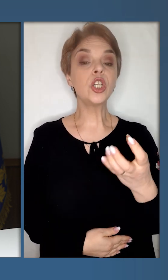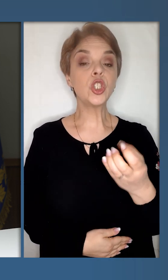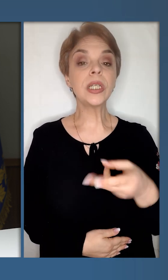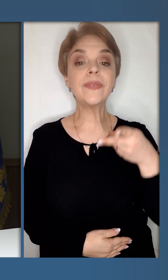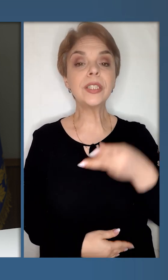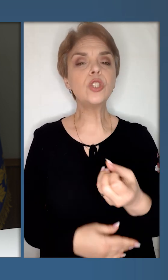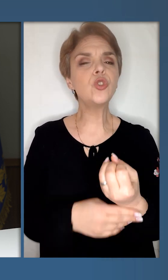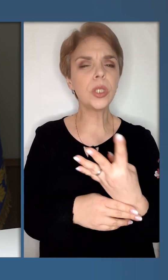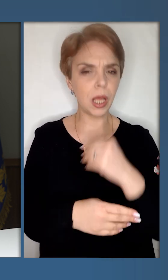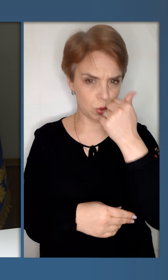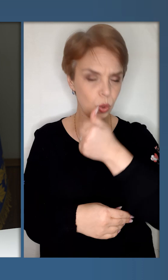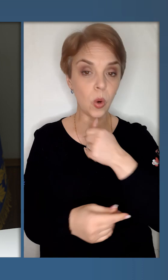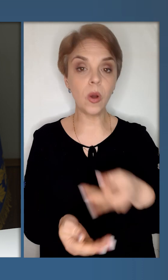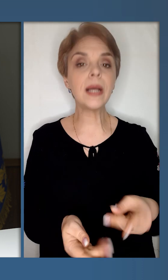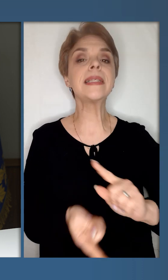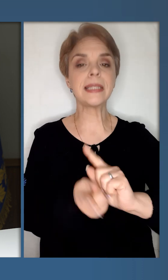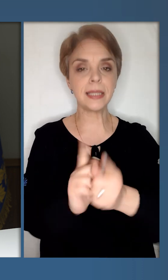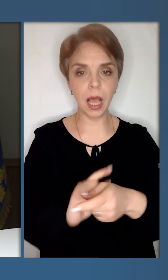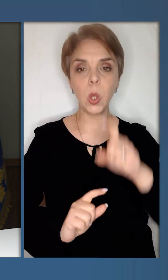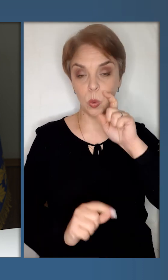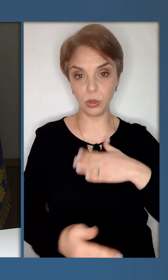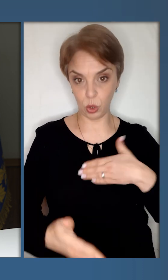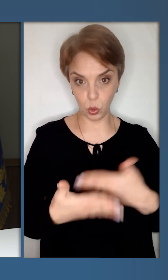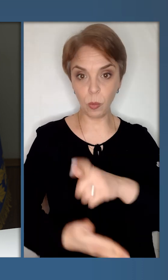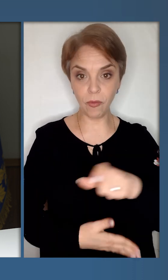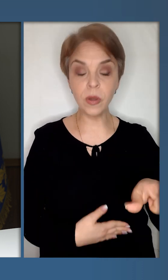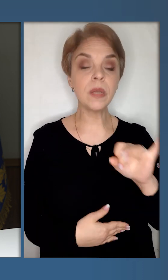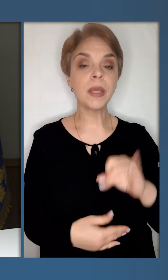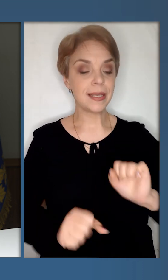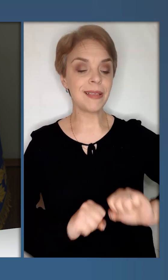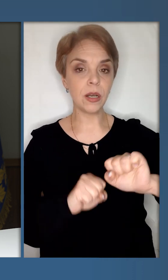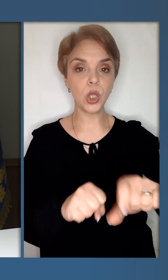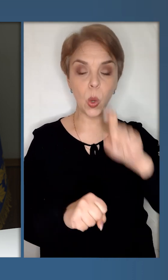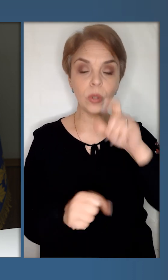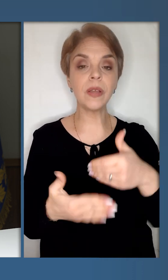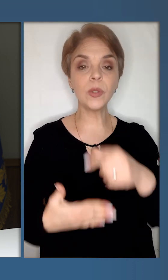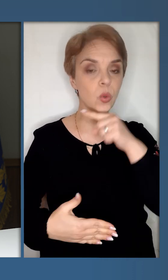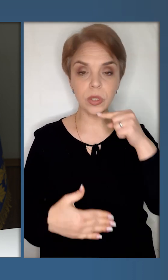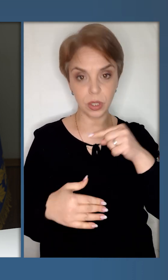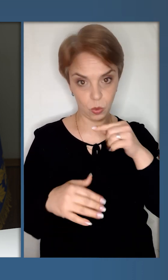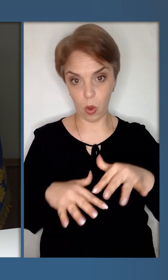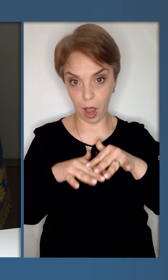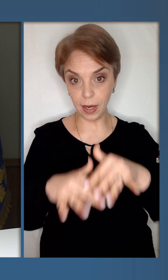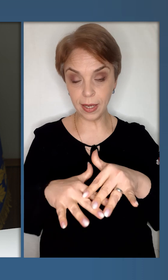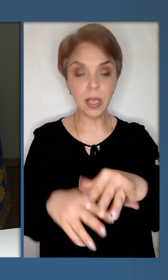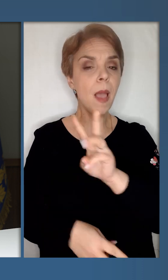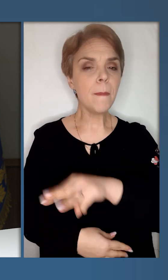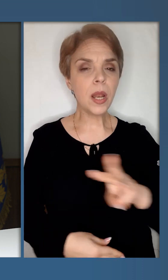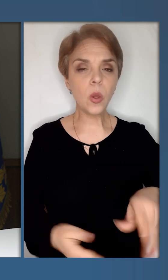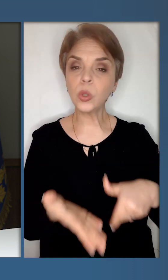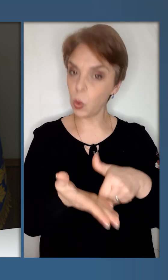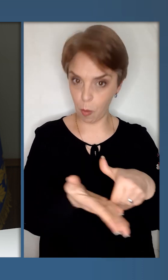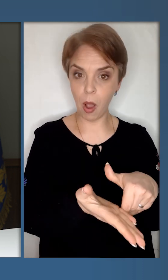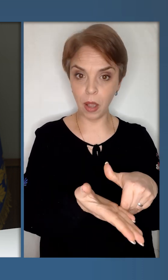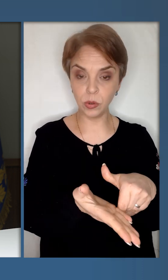із 2014 року стали українськими добровольцями та захищають Україну від російської агресії. Мільйони